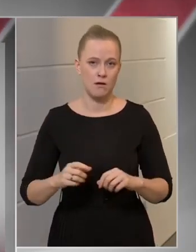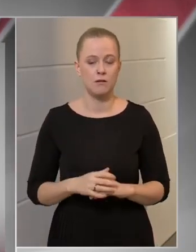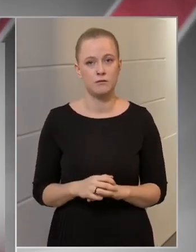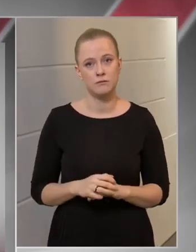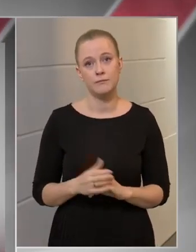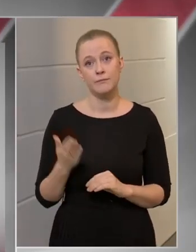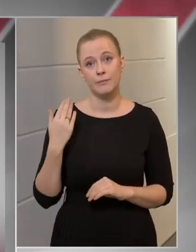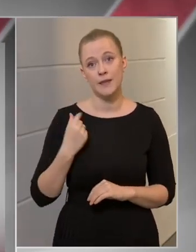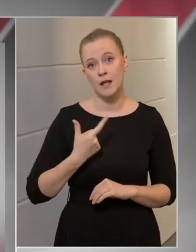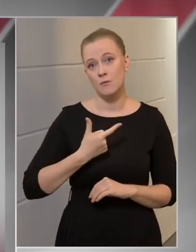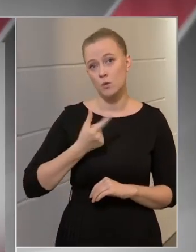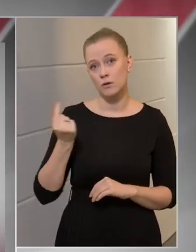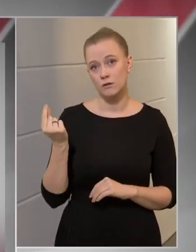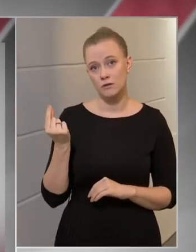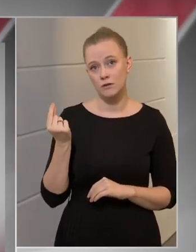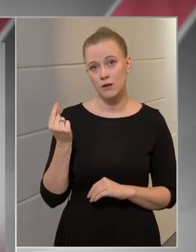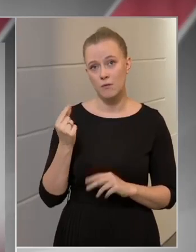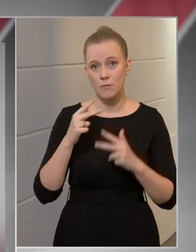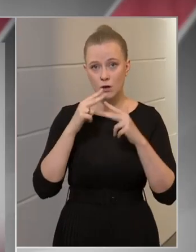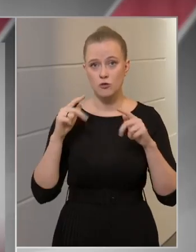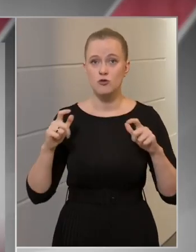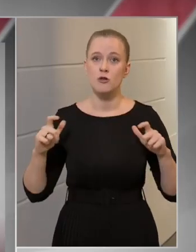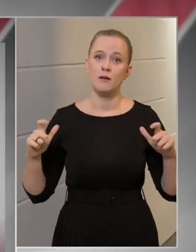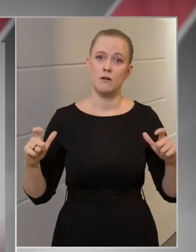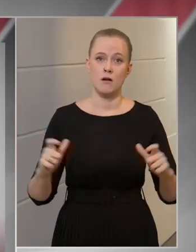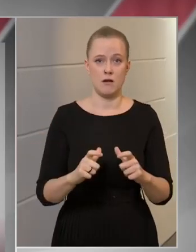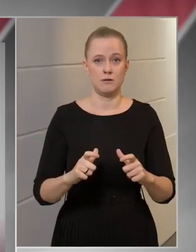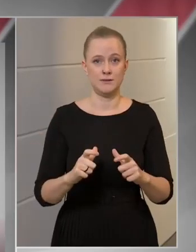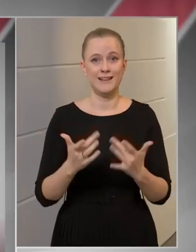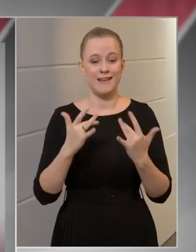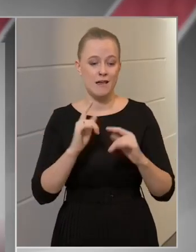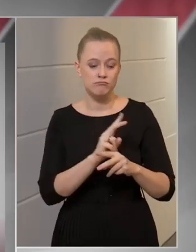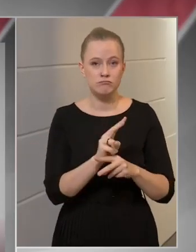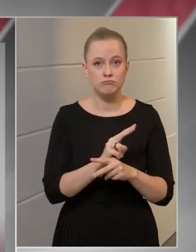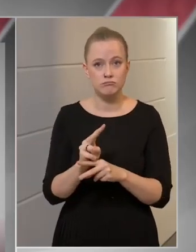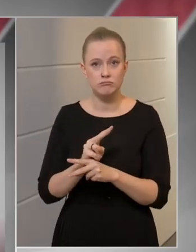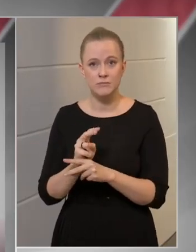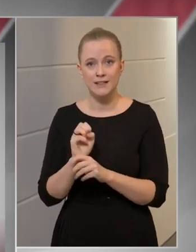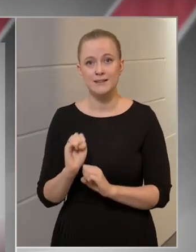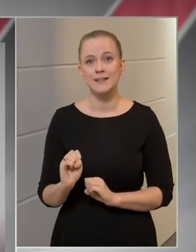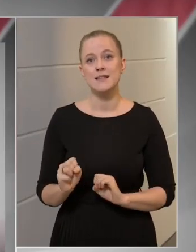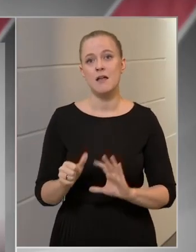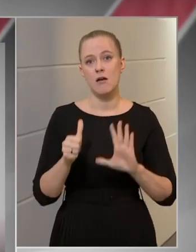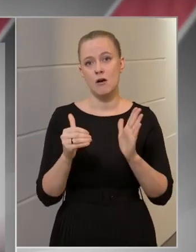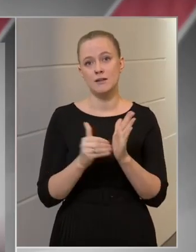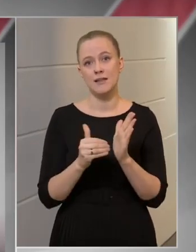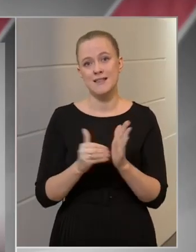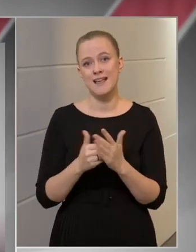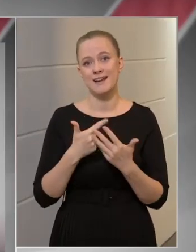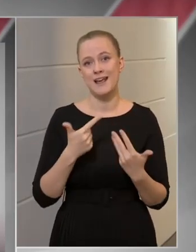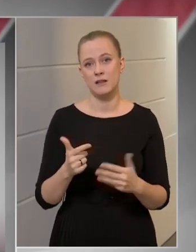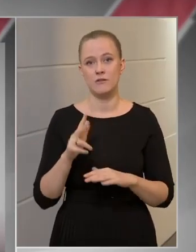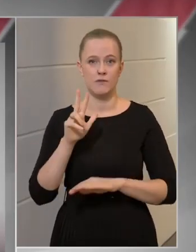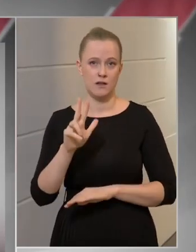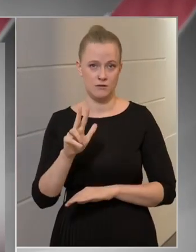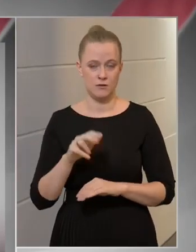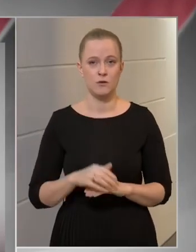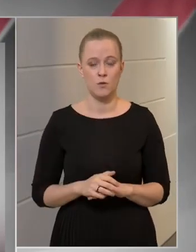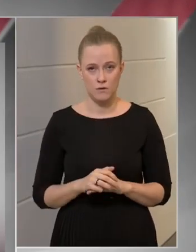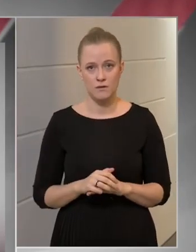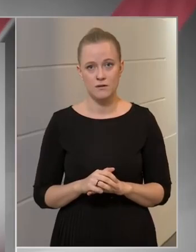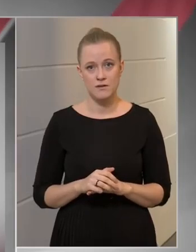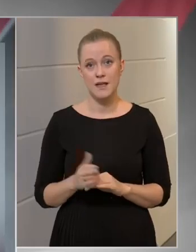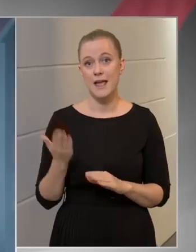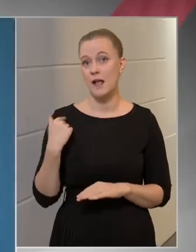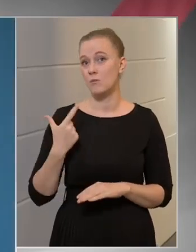Az elmúlt 24 órában a hatósági házi karantén helyszíni ellenőrzéseink száma 16.078, így az elmúlt